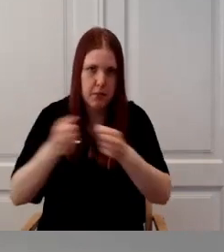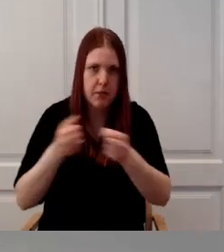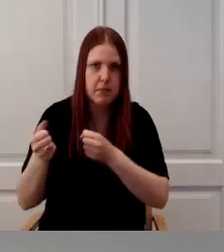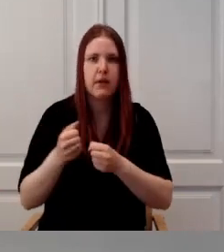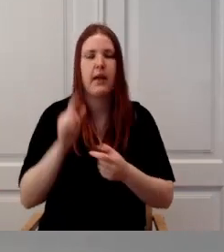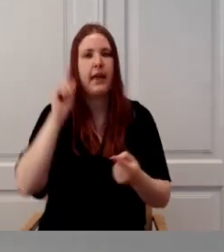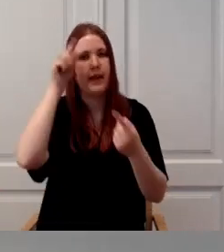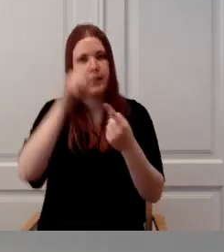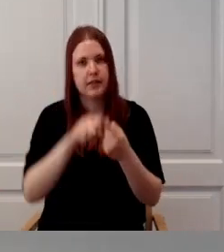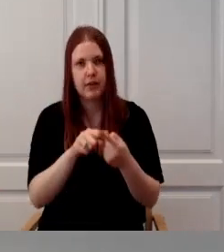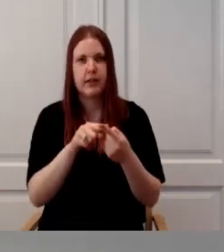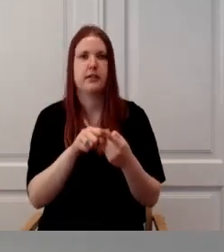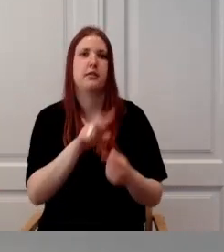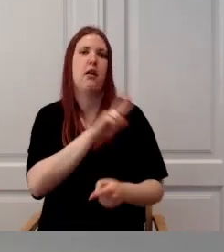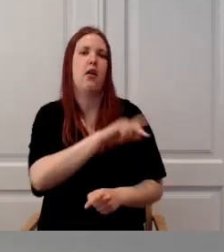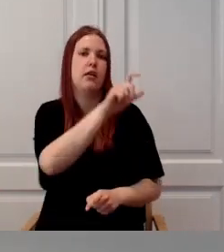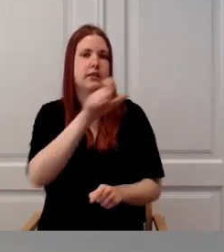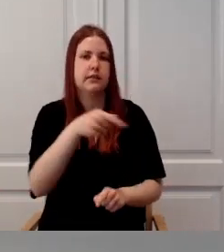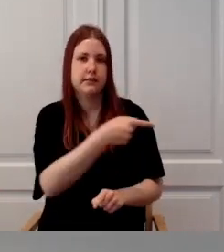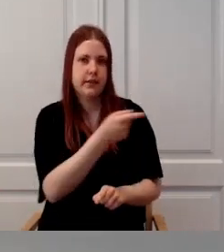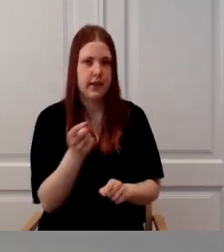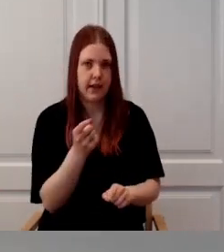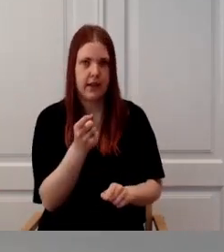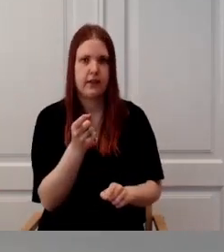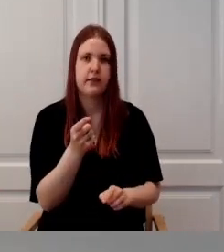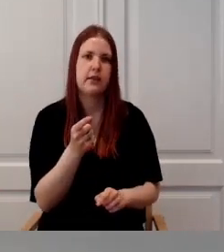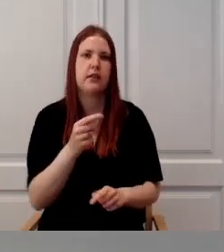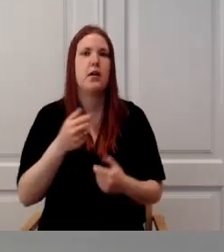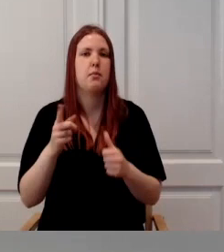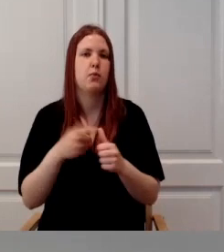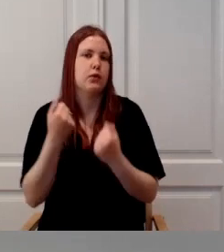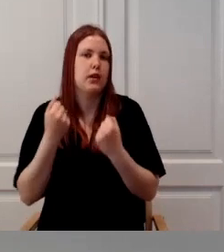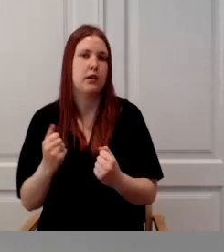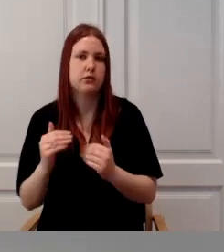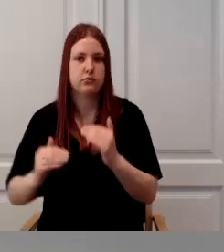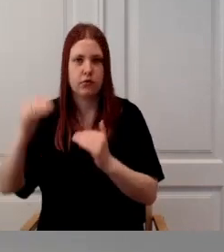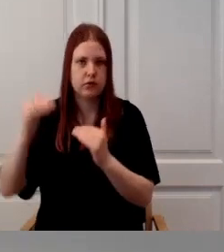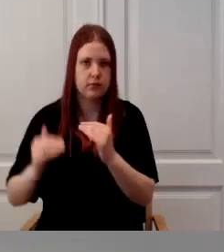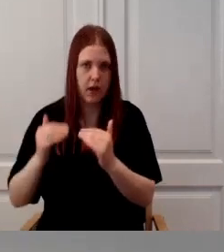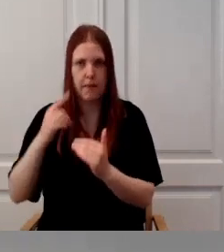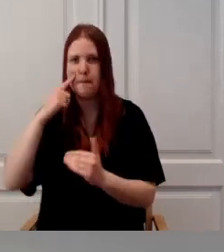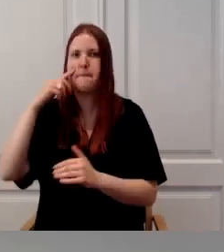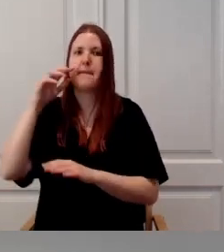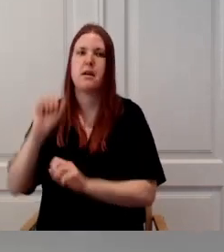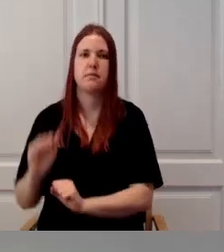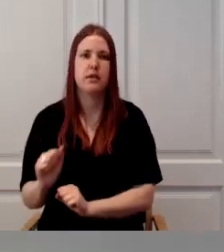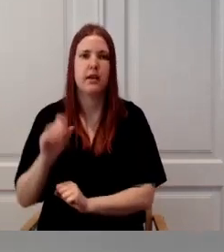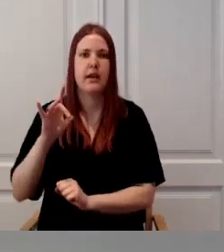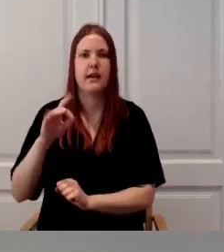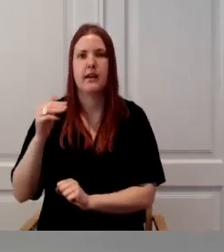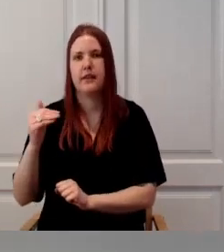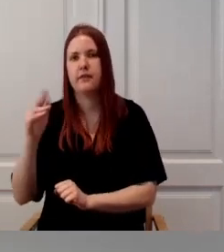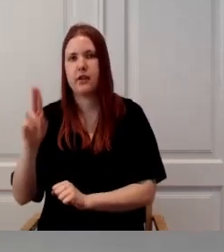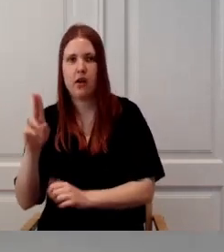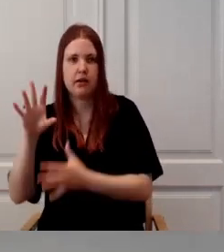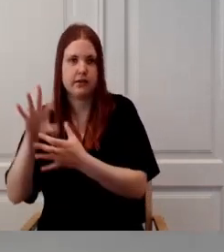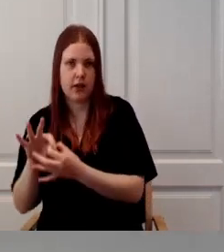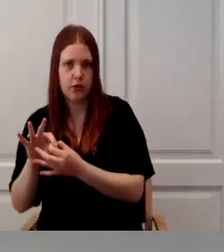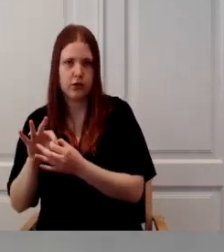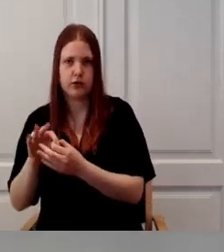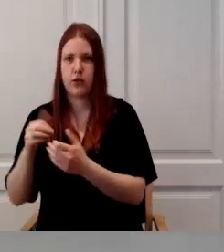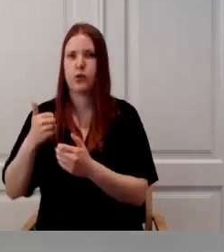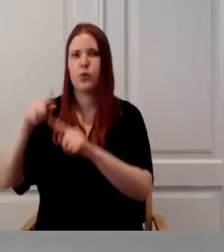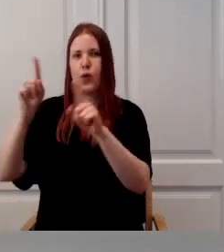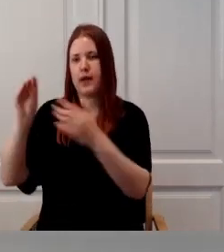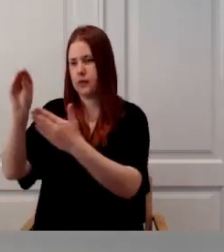just nüüd laste eaaliste ja vanaduspensioori eaaliste puude raskusest me tuvastamisel riipliku funksioneerimisvõime klassifikatsiooni kasutamiseks.